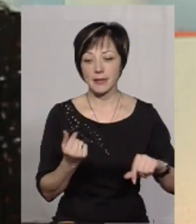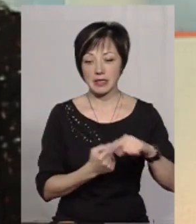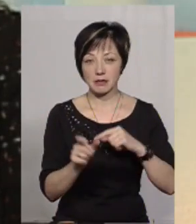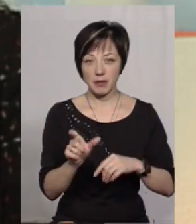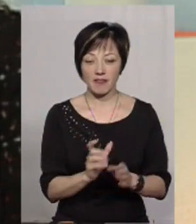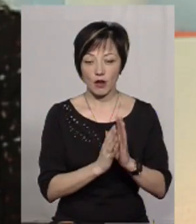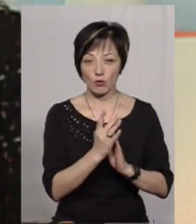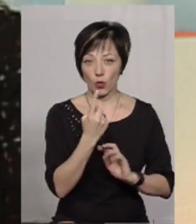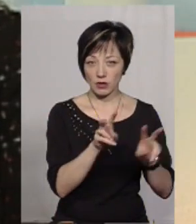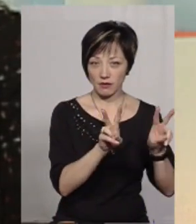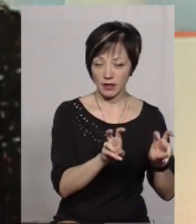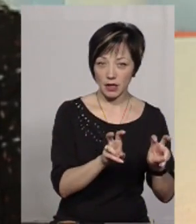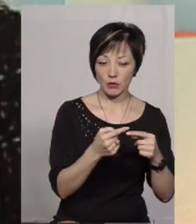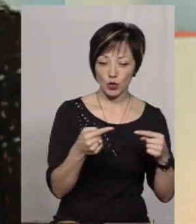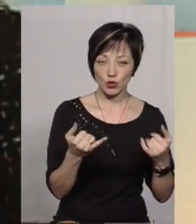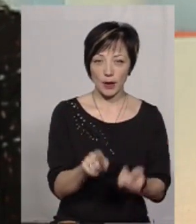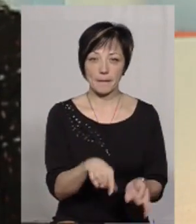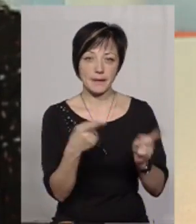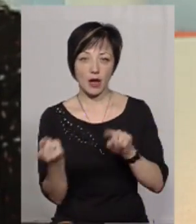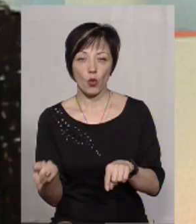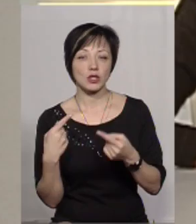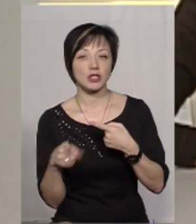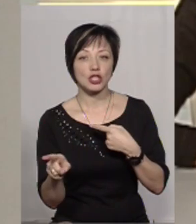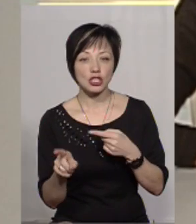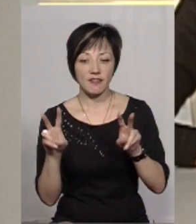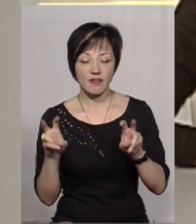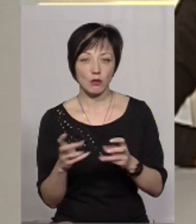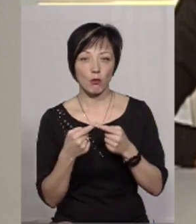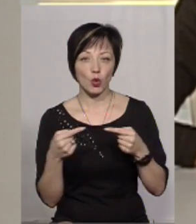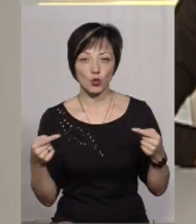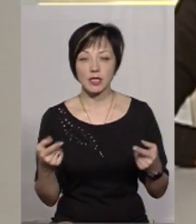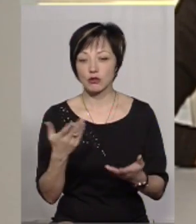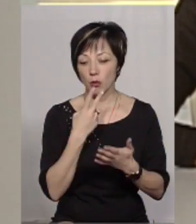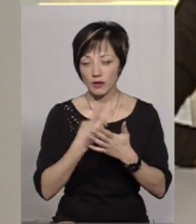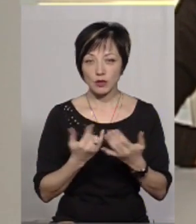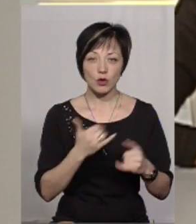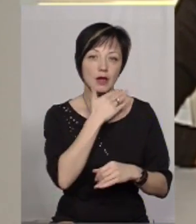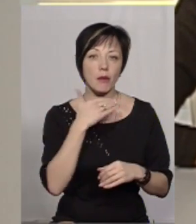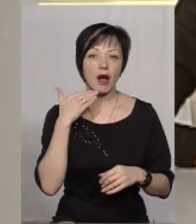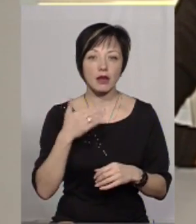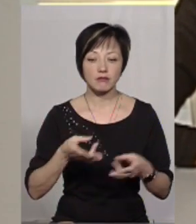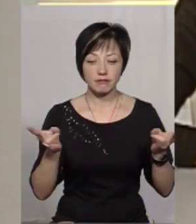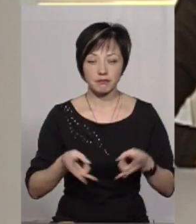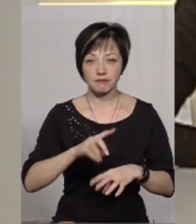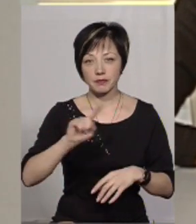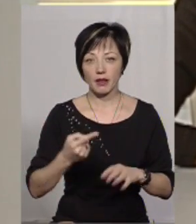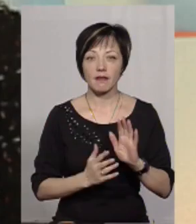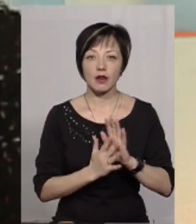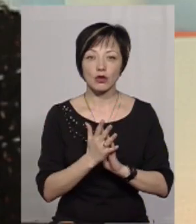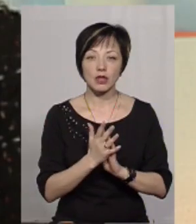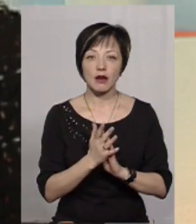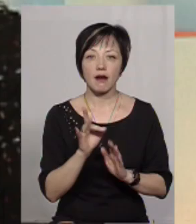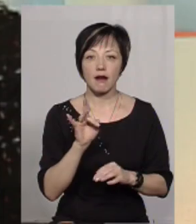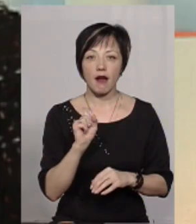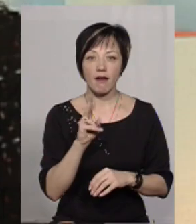вирощував один від продукції, сьогодні він переходить на зовсім інший від продукції. Якщо подивитися, сьогодні багато запитів приходять, вирощують